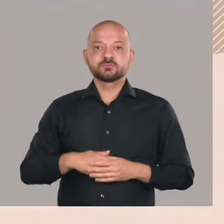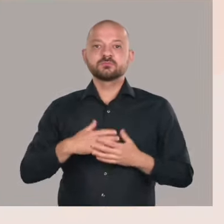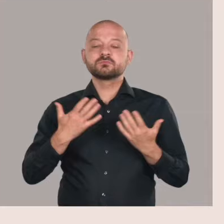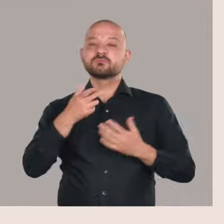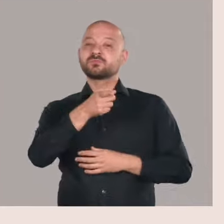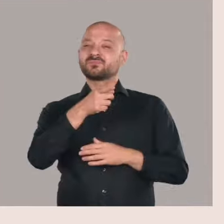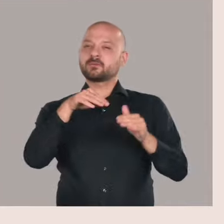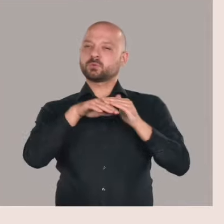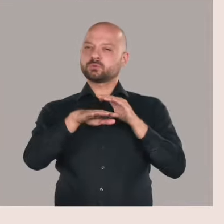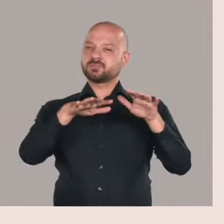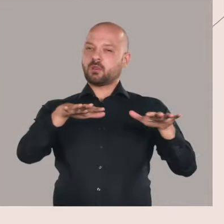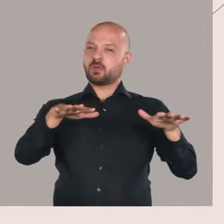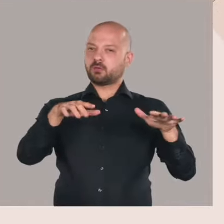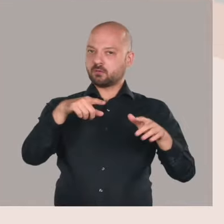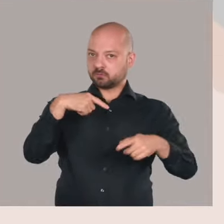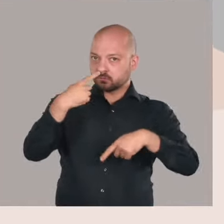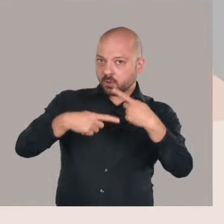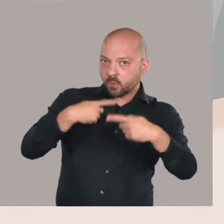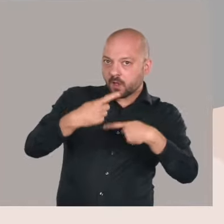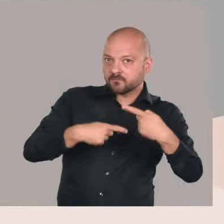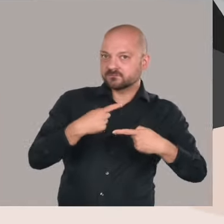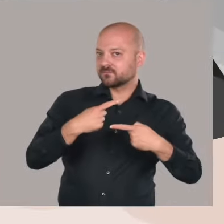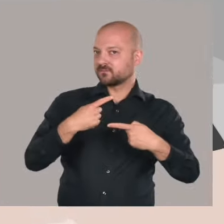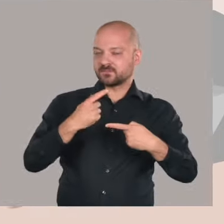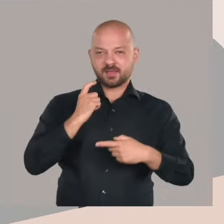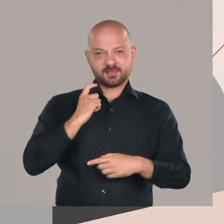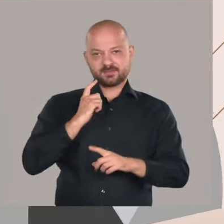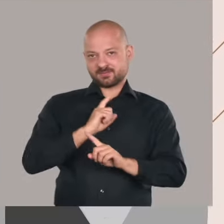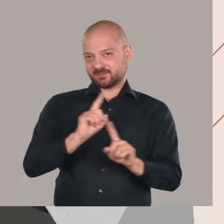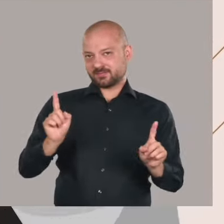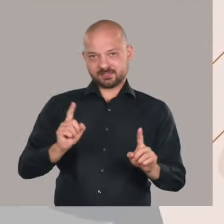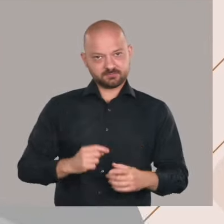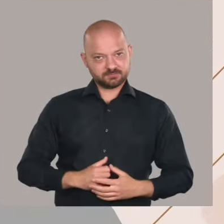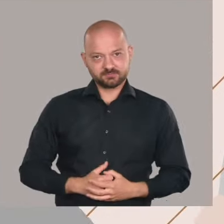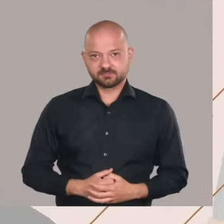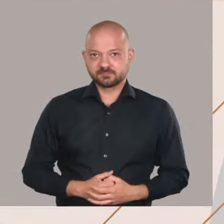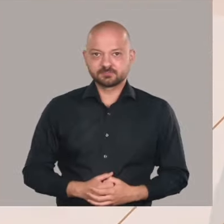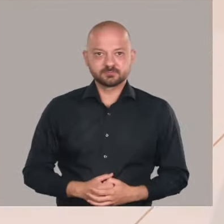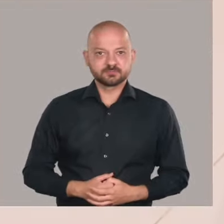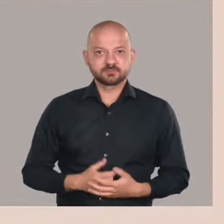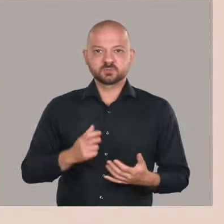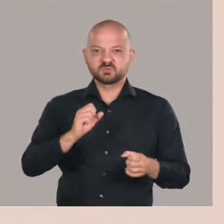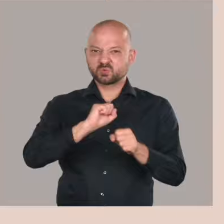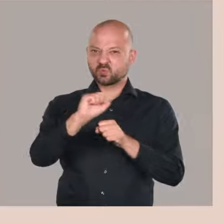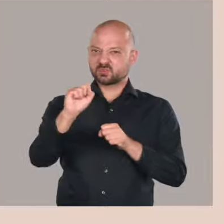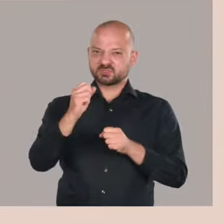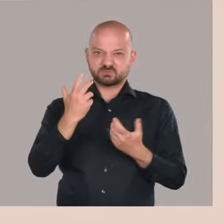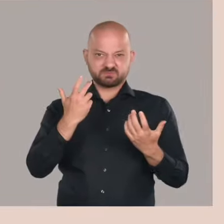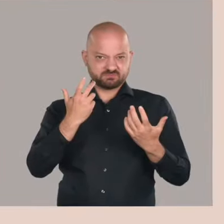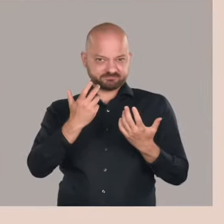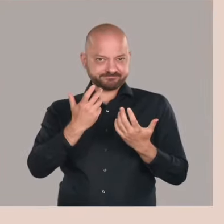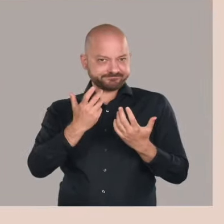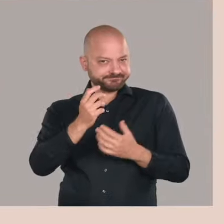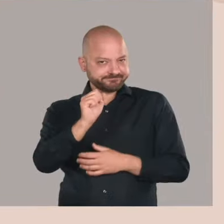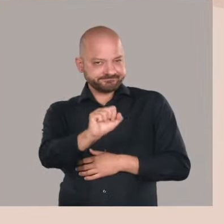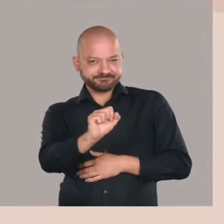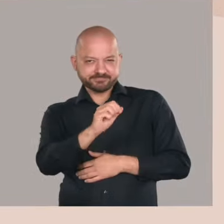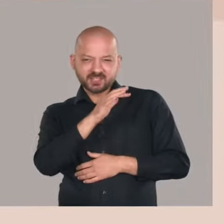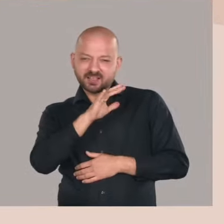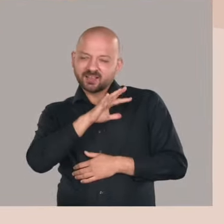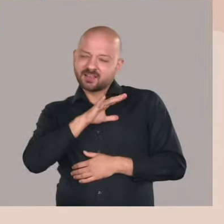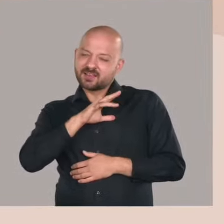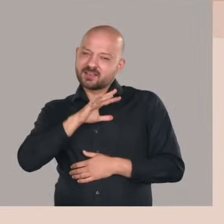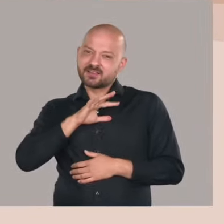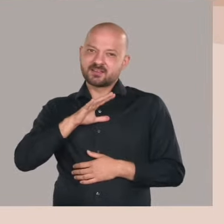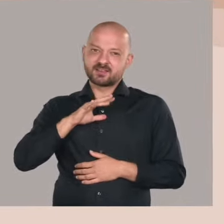Ein Flüchtlingslager soll keine dauerhafte Unterkunft sein. Trotzdem verbringen manche Menschen dort